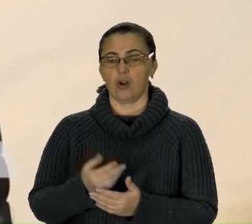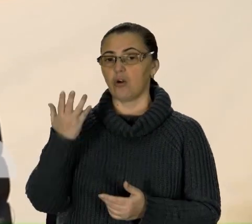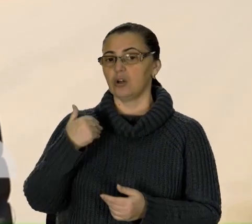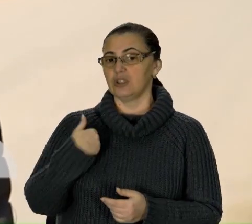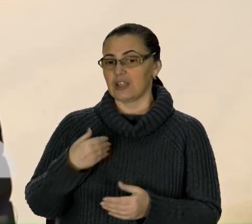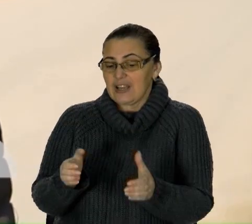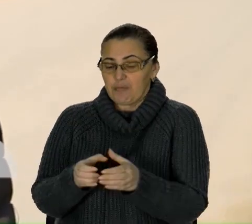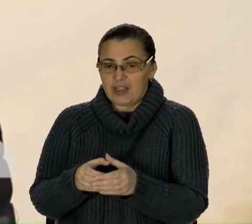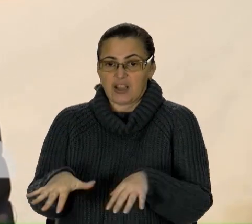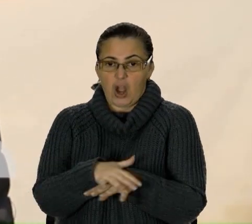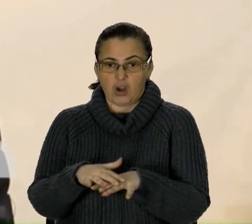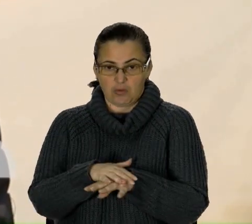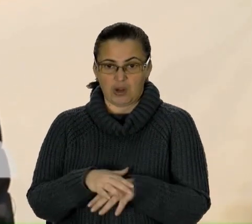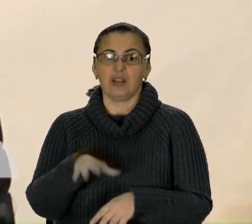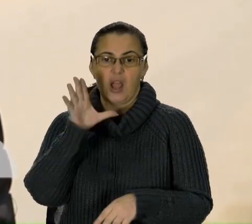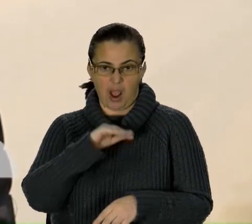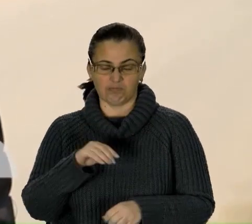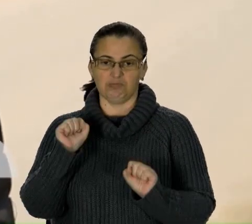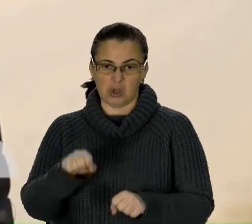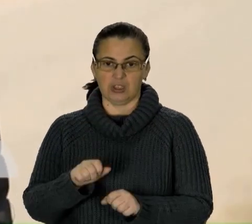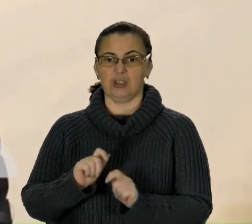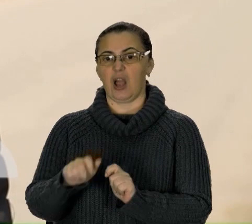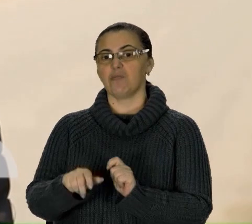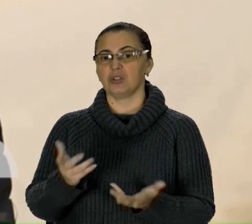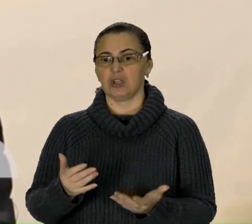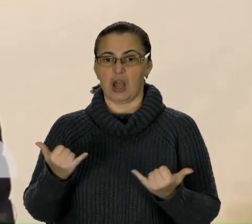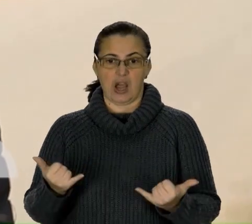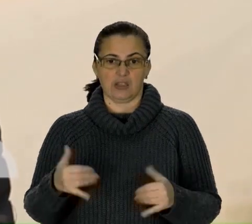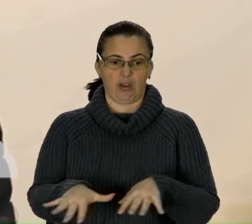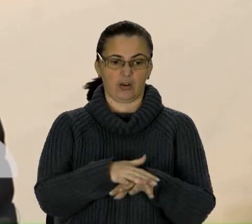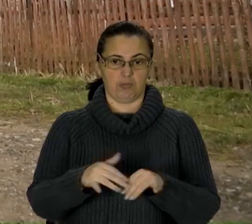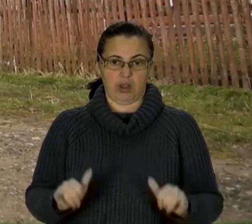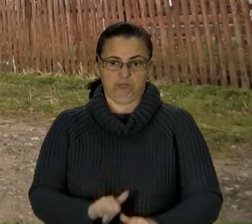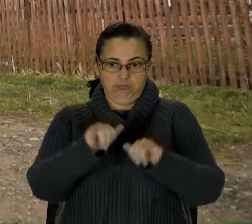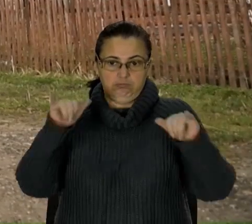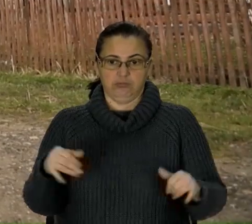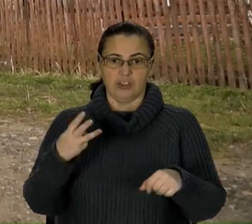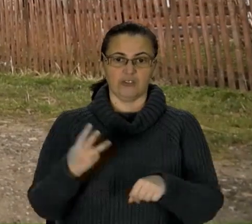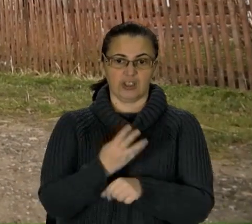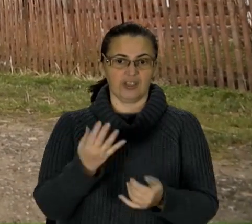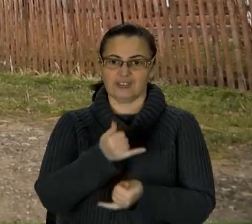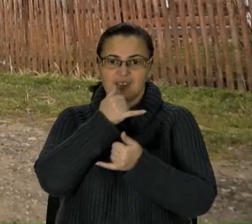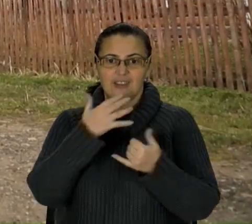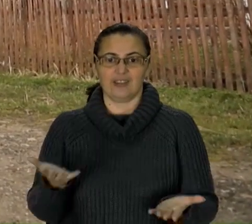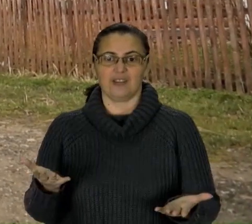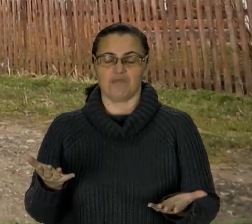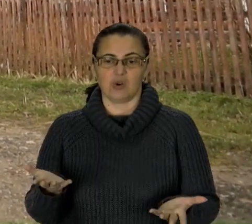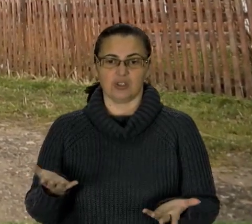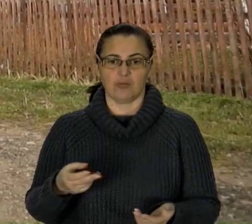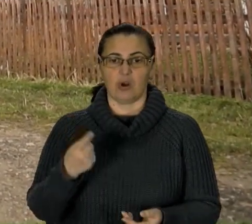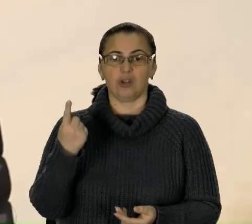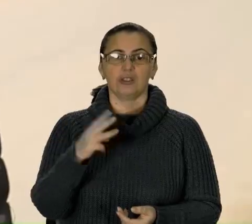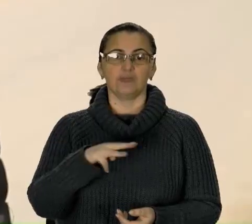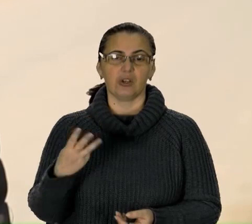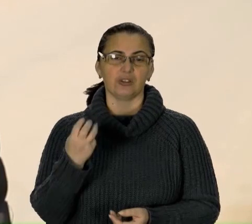всіх все задовільняло, то тепер громада збільшила втричі, і ми не маємо змоги її отримати. Мільйон триста тисяч